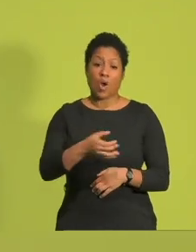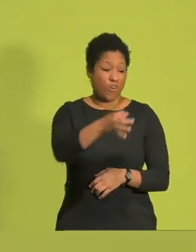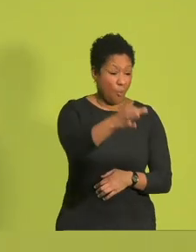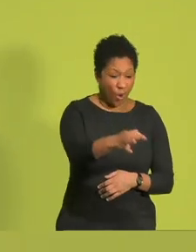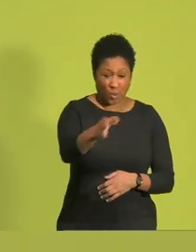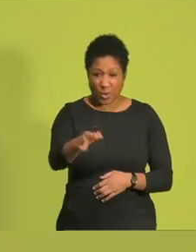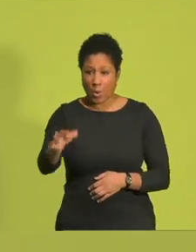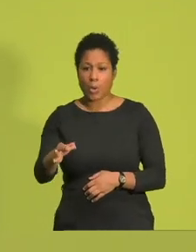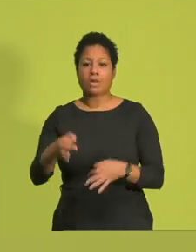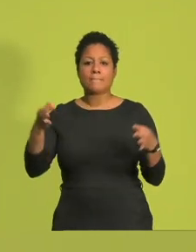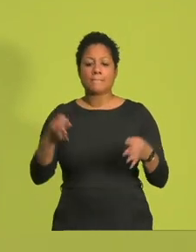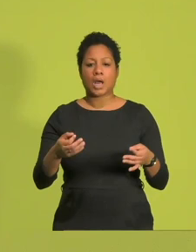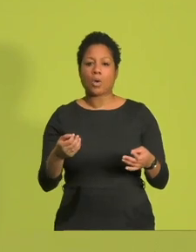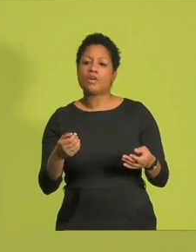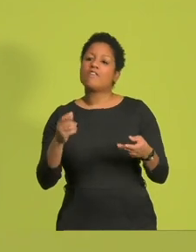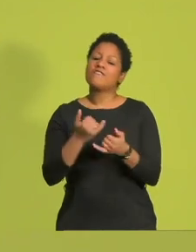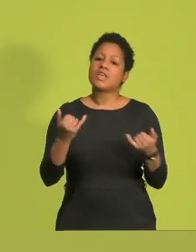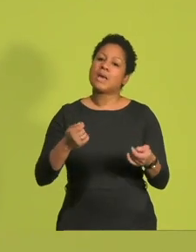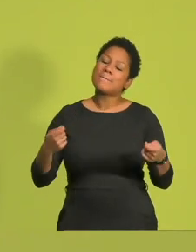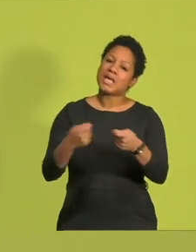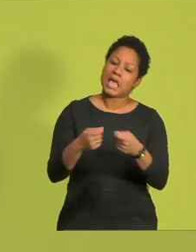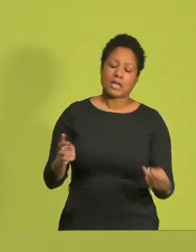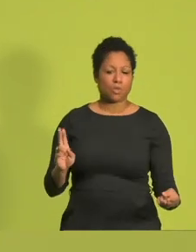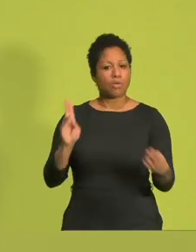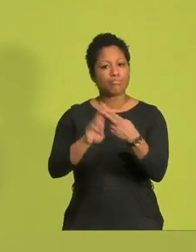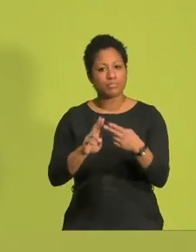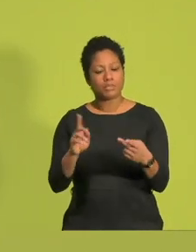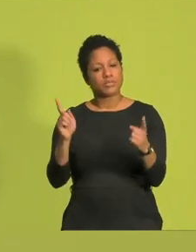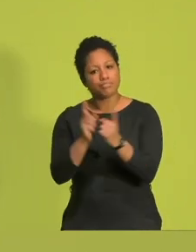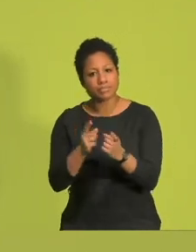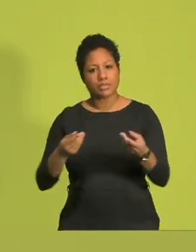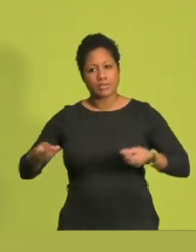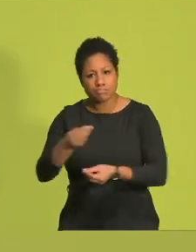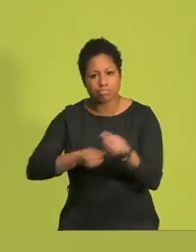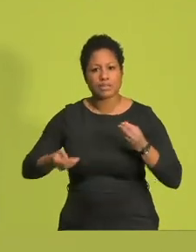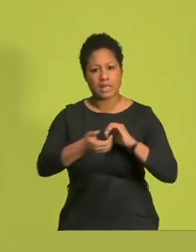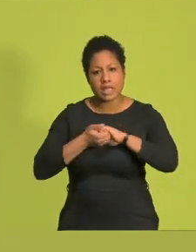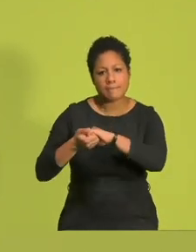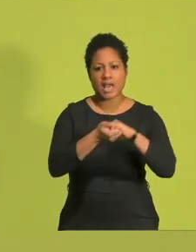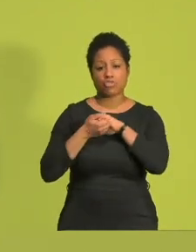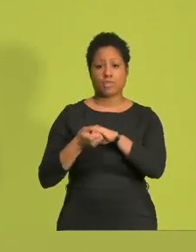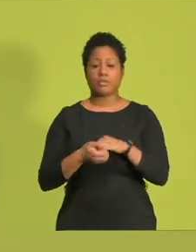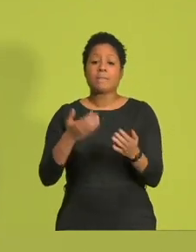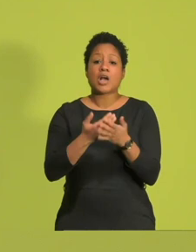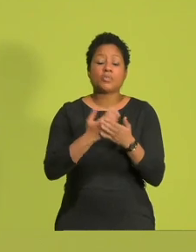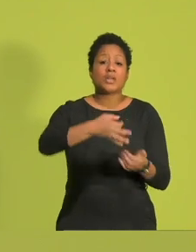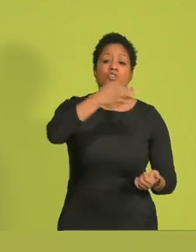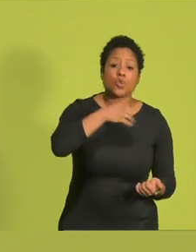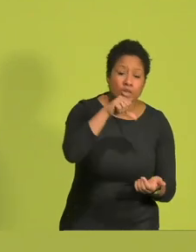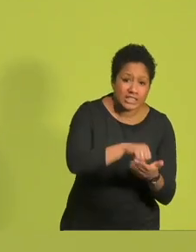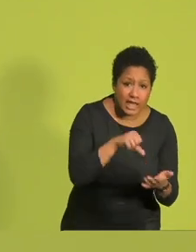denen wir uns begegnen können, miteinander in Austausch treten können, unsere Gemeinschaft miteinander erleben können. In Jugendzentren,